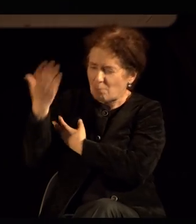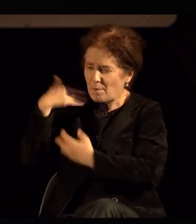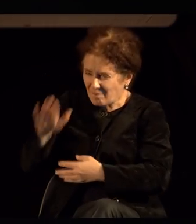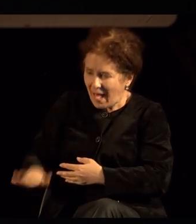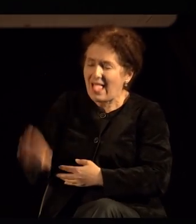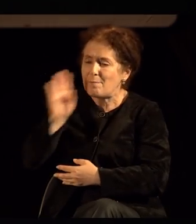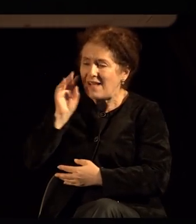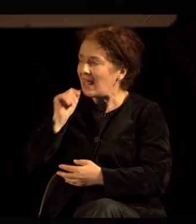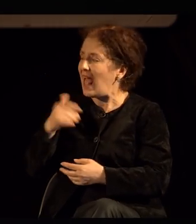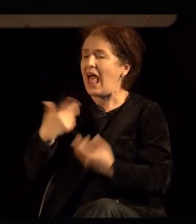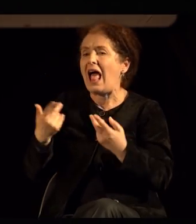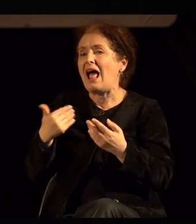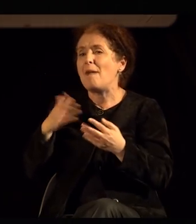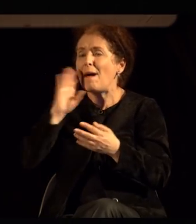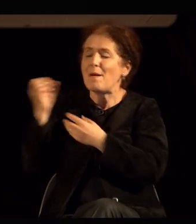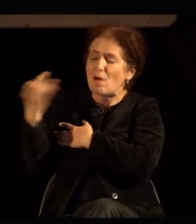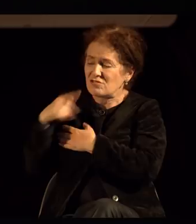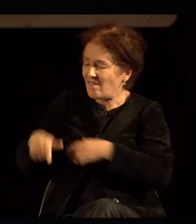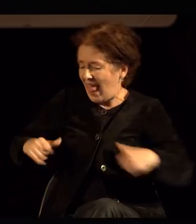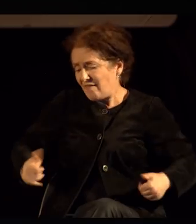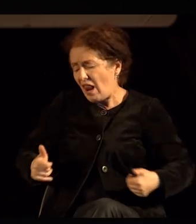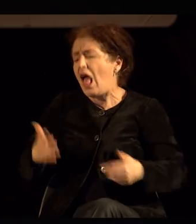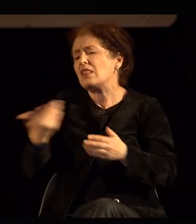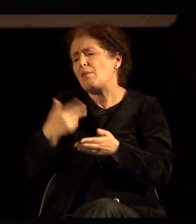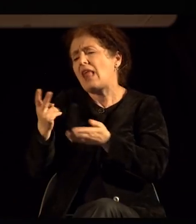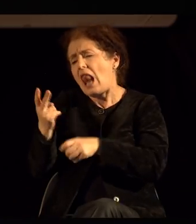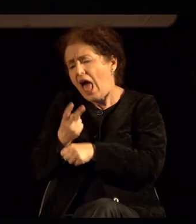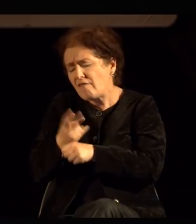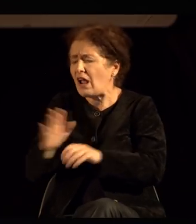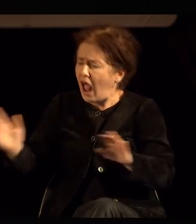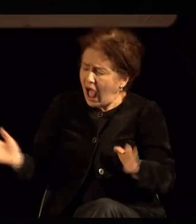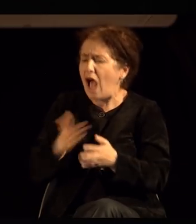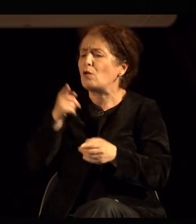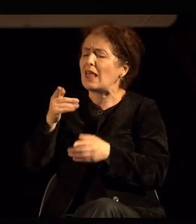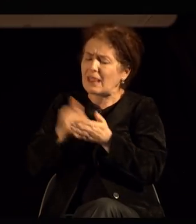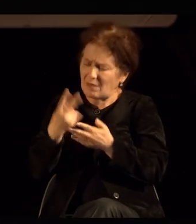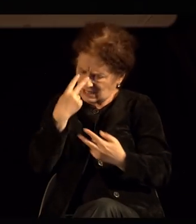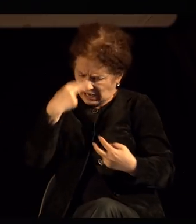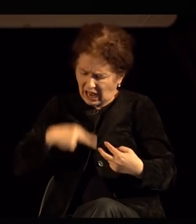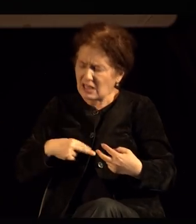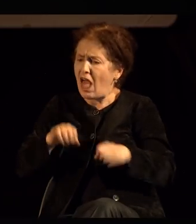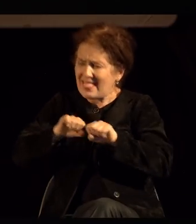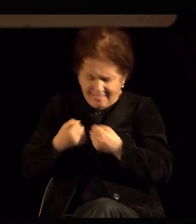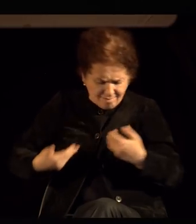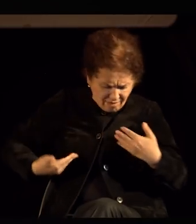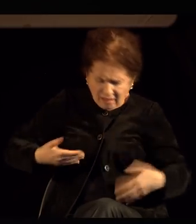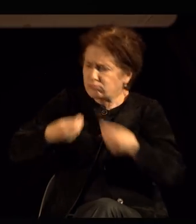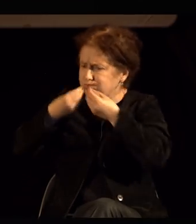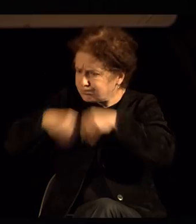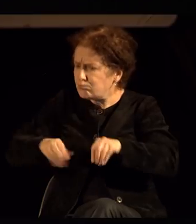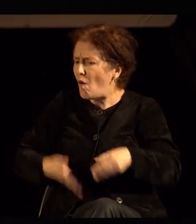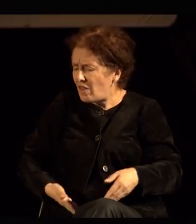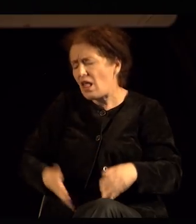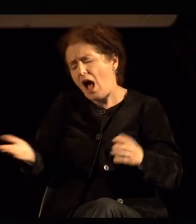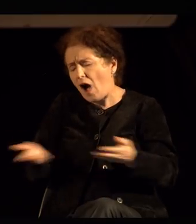ке ни биде ако се прифатиме себе си, о некви какви што сме, ако научиме од дефектите да направиме ефект,